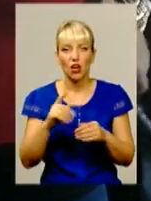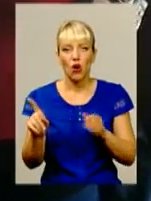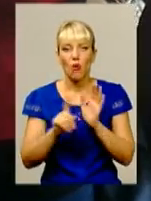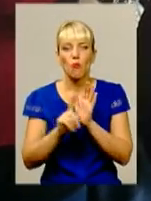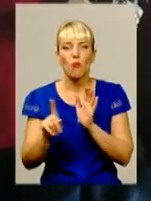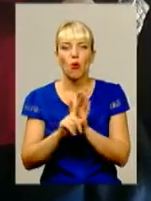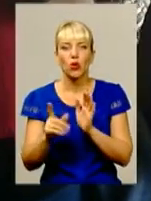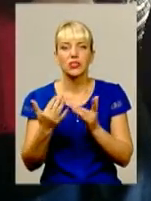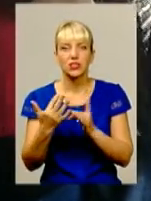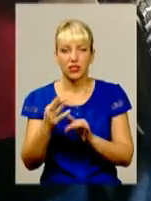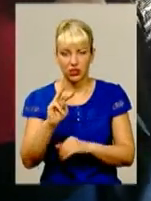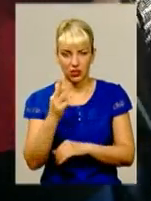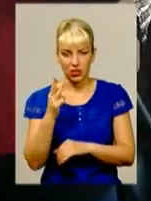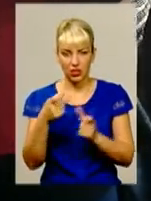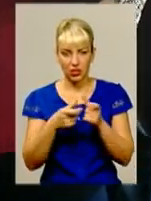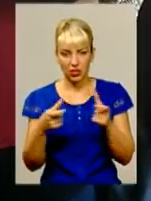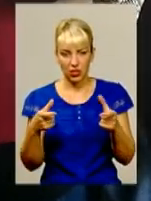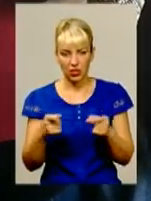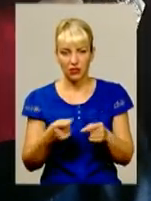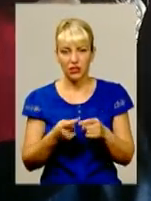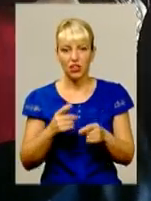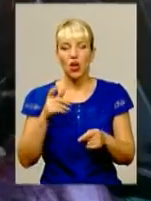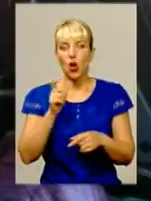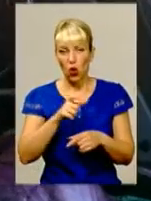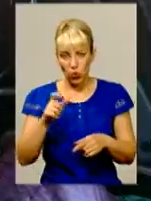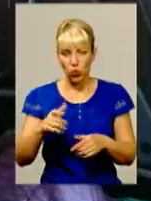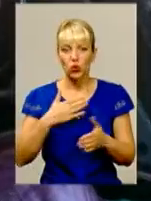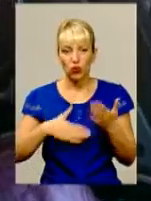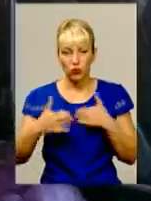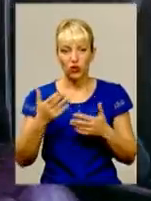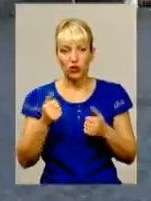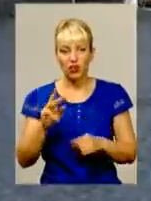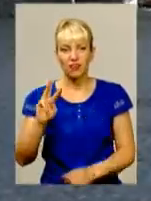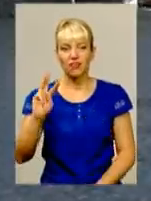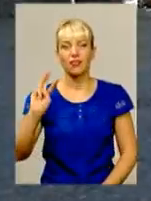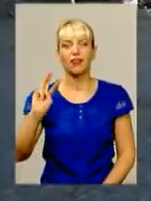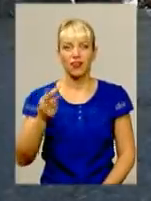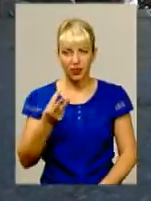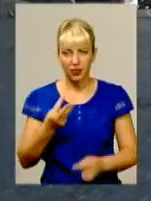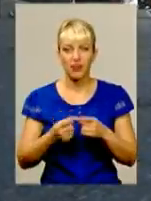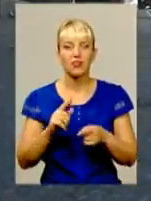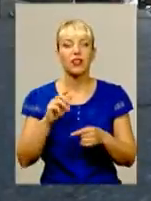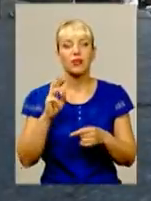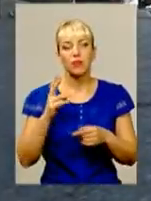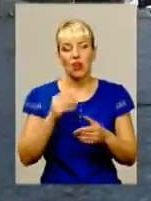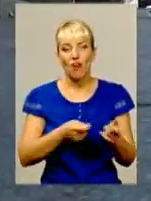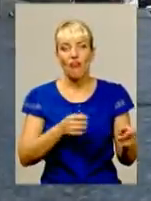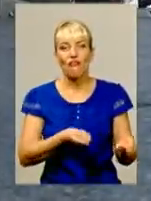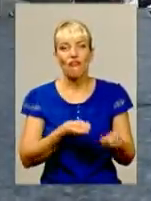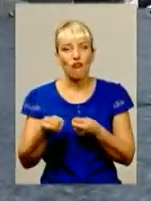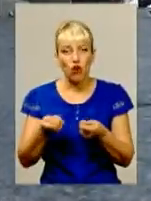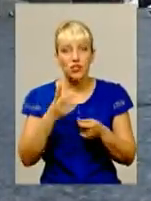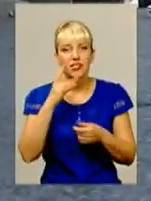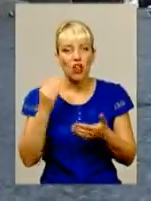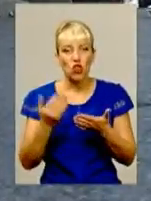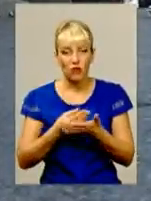Ви згідні взагалі з цим зменшенням? Дуже довольні, дуже. Три гривні. Возять за новими тарифами, бо змушені. Так